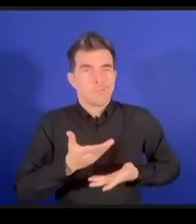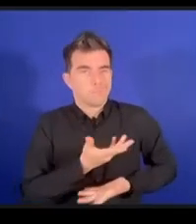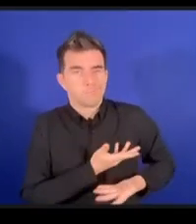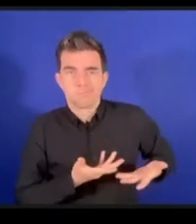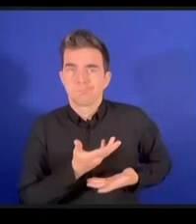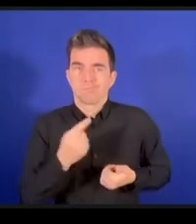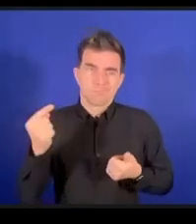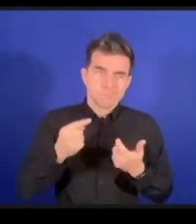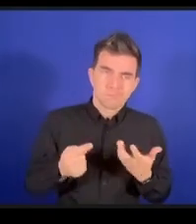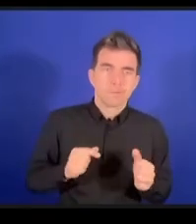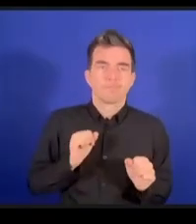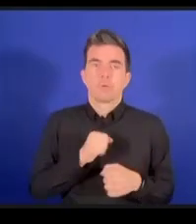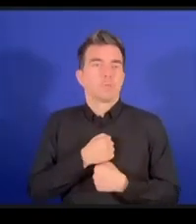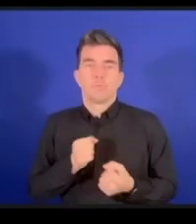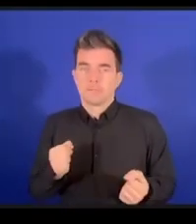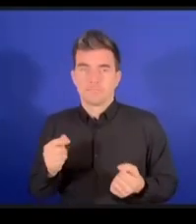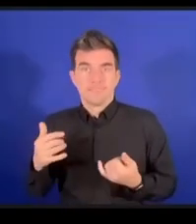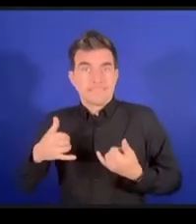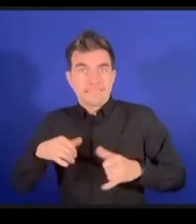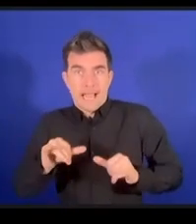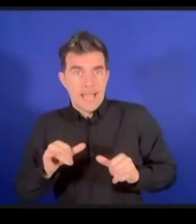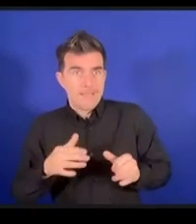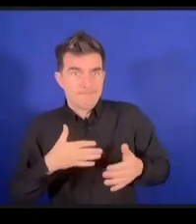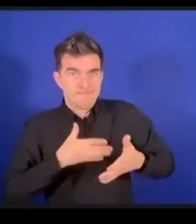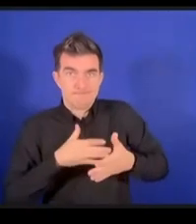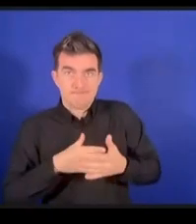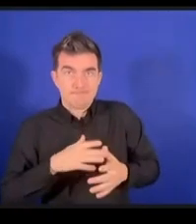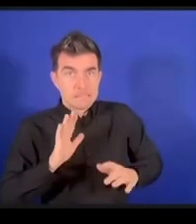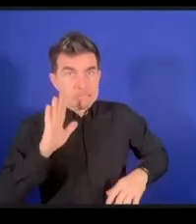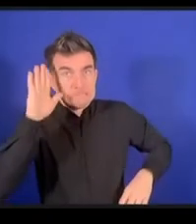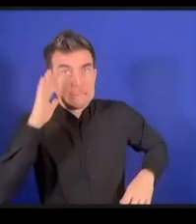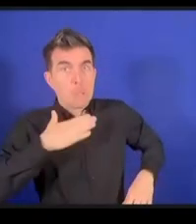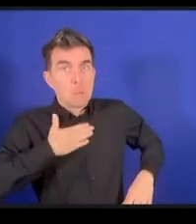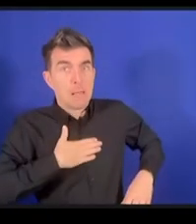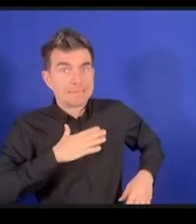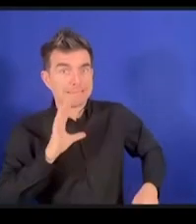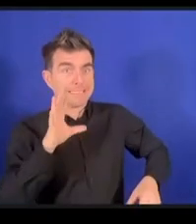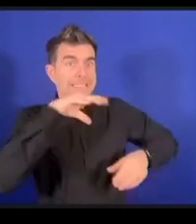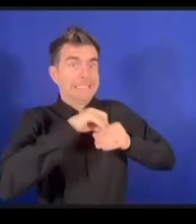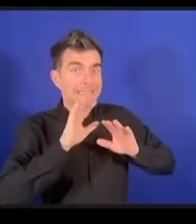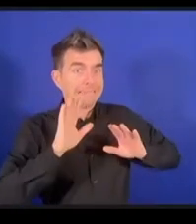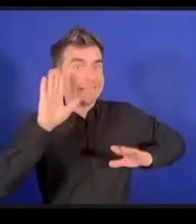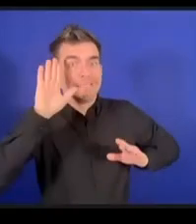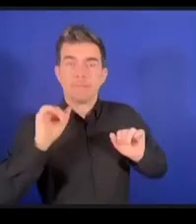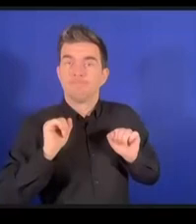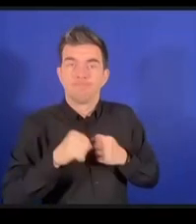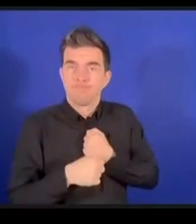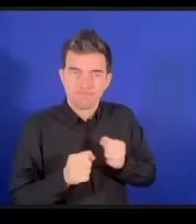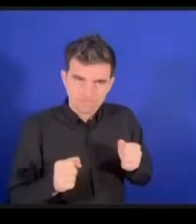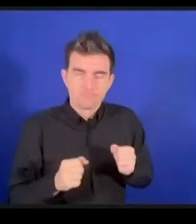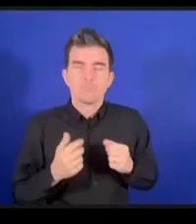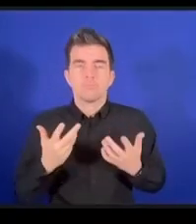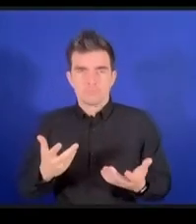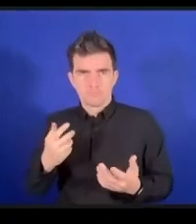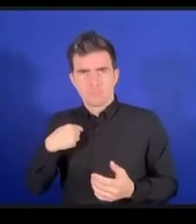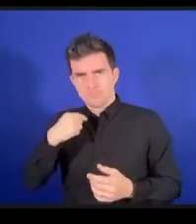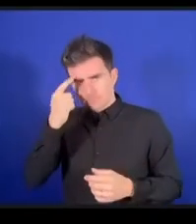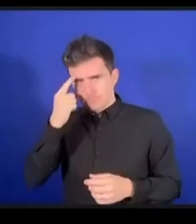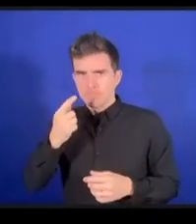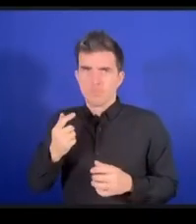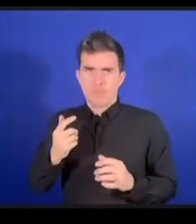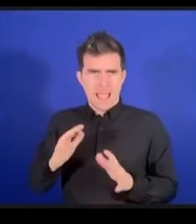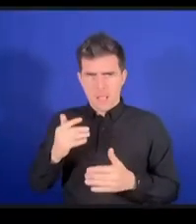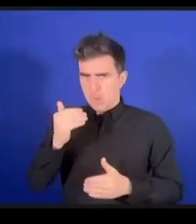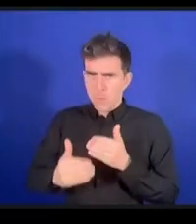SDGその他のプセスの加速化に参加できないという状態が発生しているのかもしれませんマホマイドさんありがとうございました